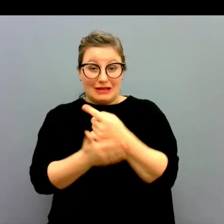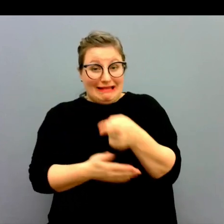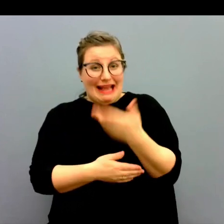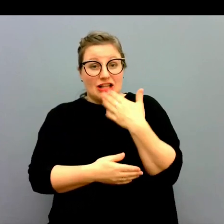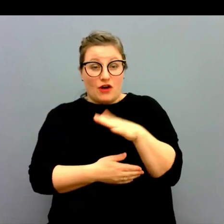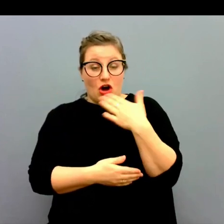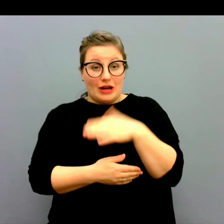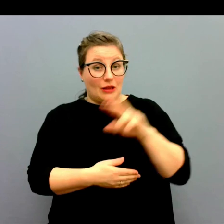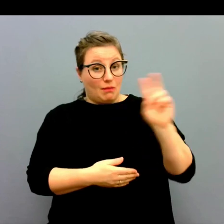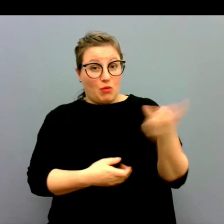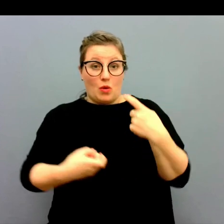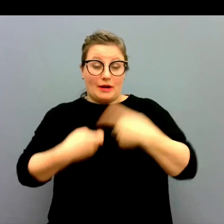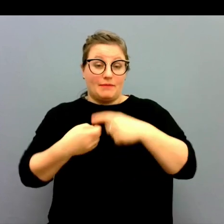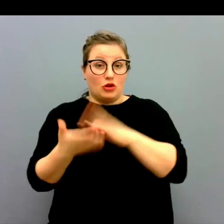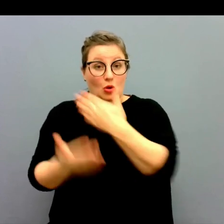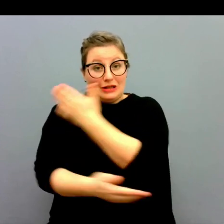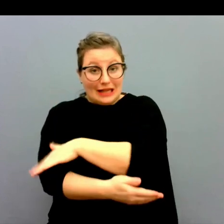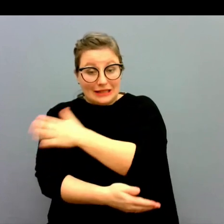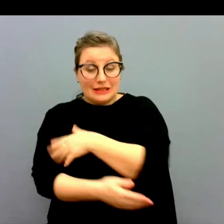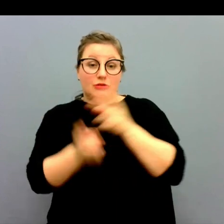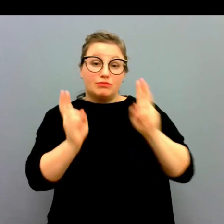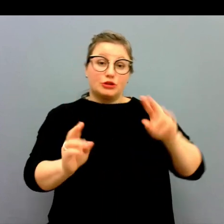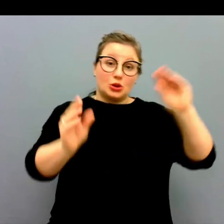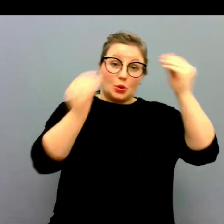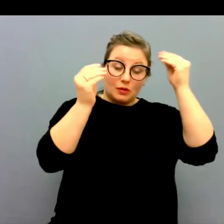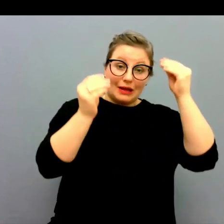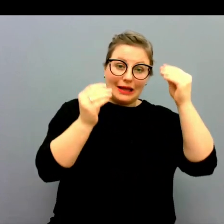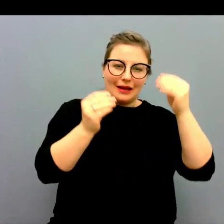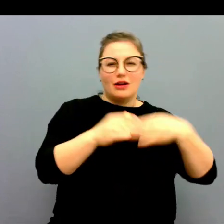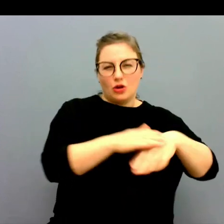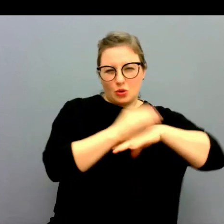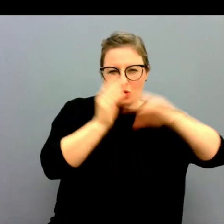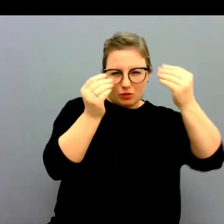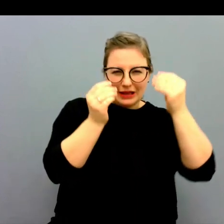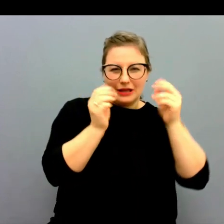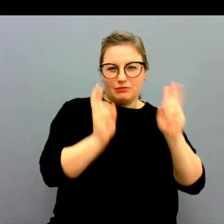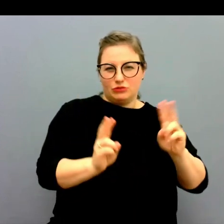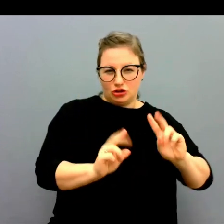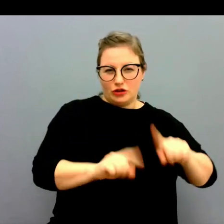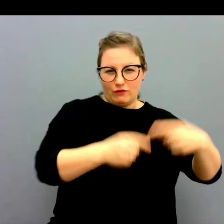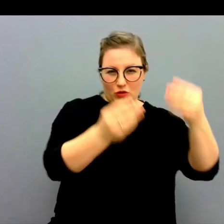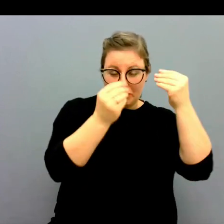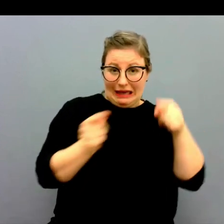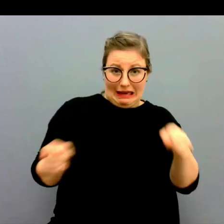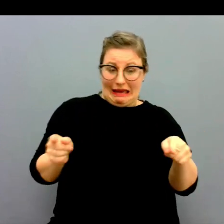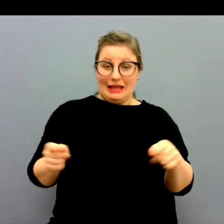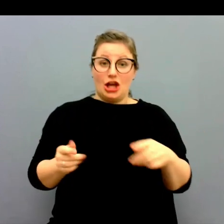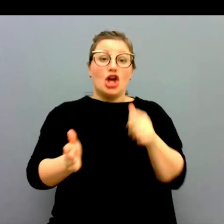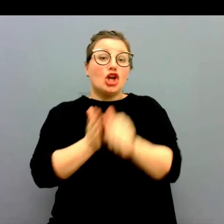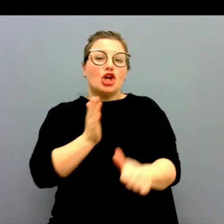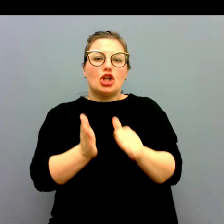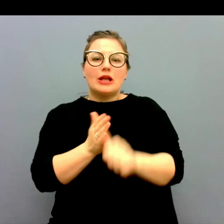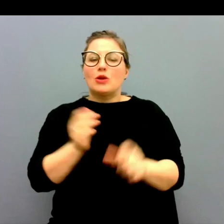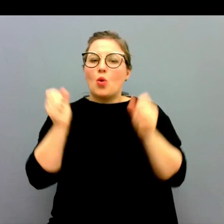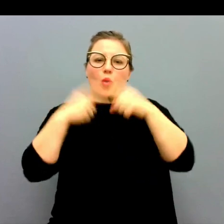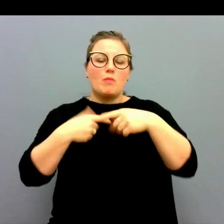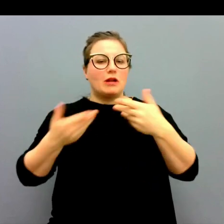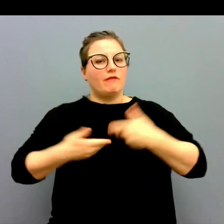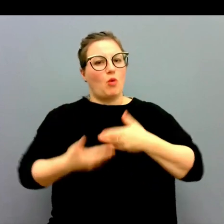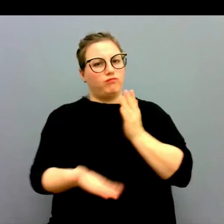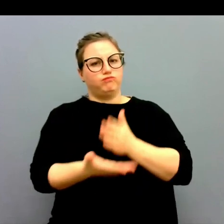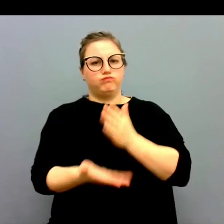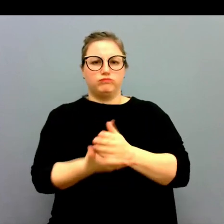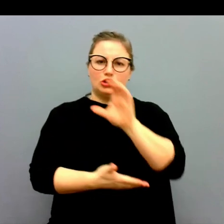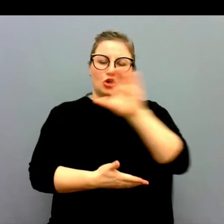Både till tolktjänsten och till utbildning. Både för grundutbildning men också fortbildning. Yrket kan aldrig få en